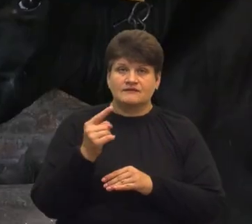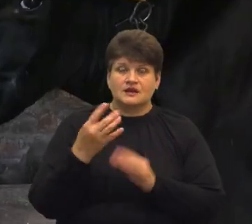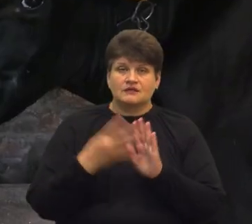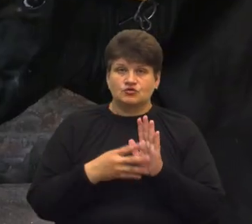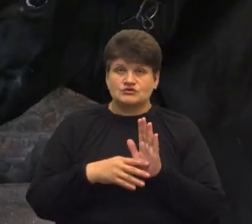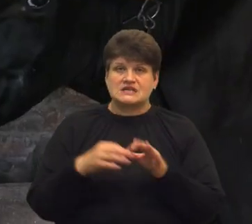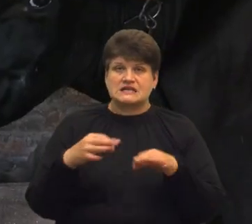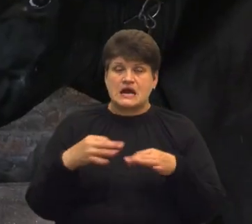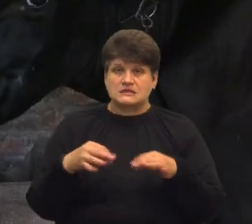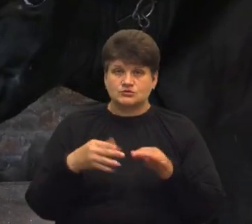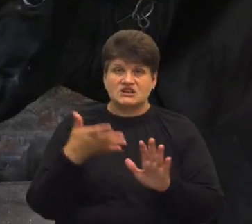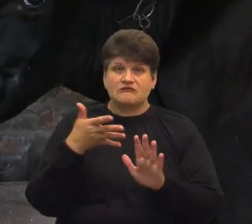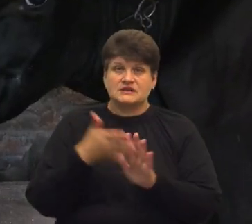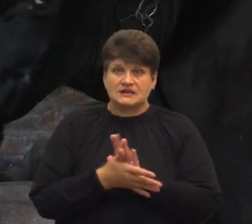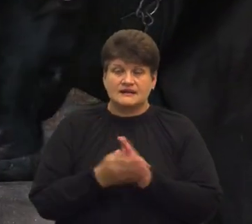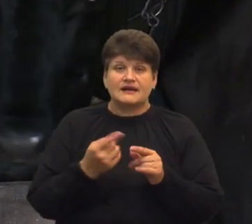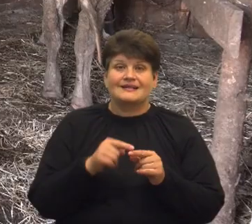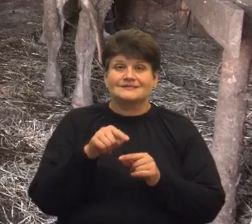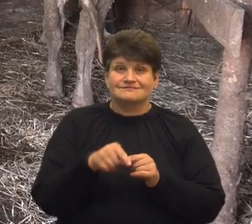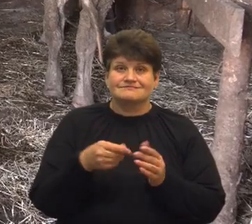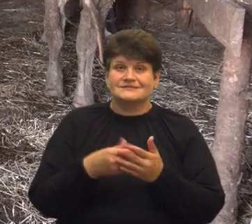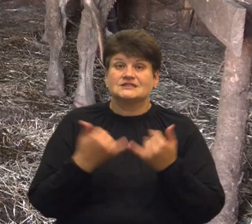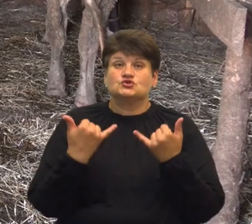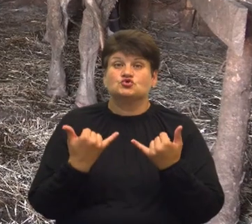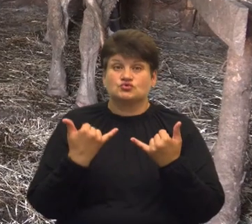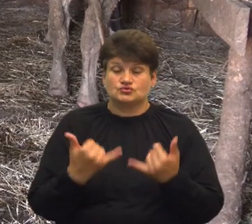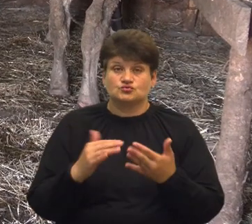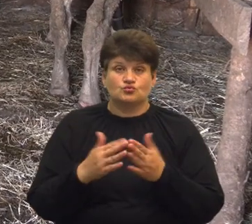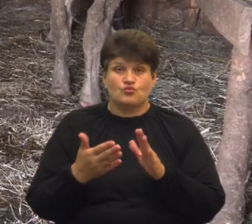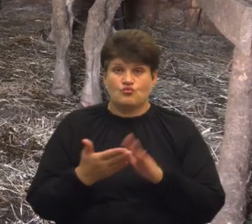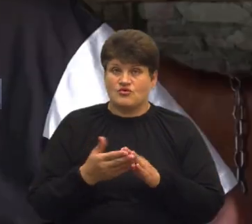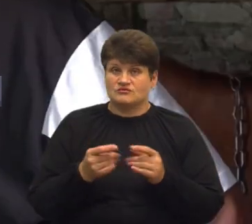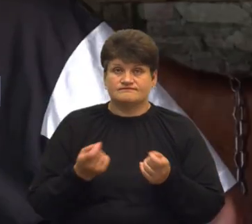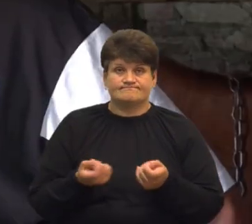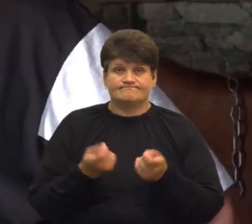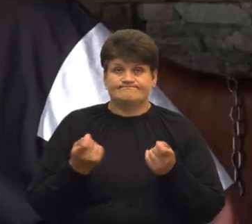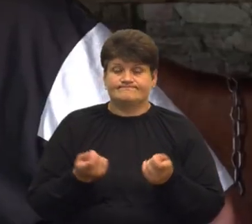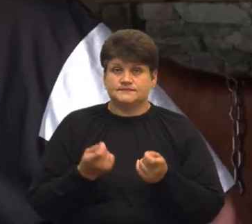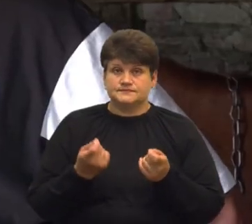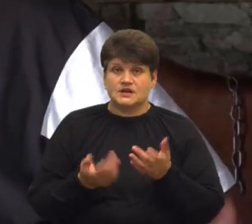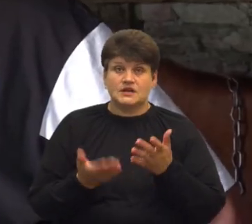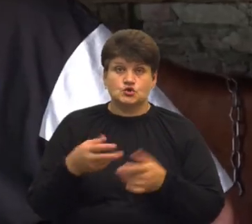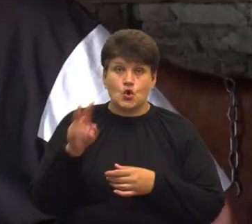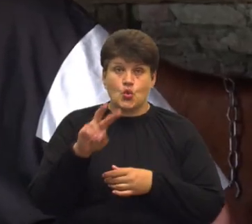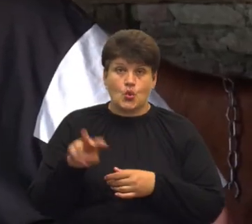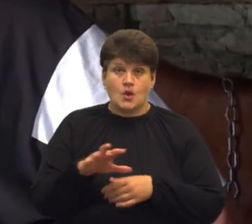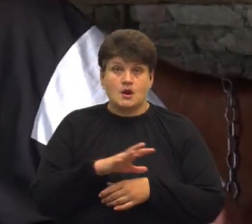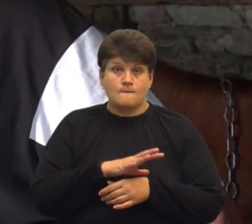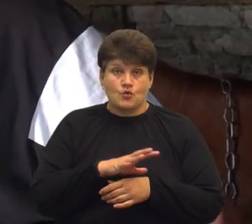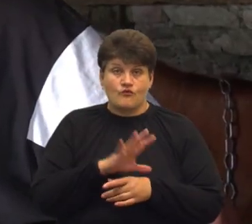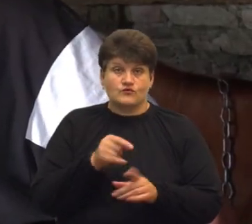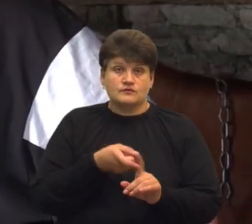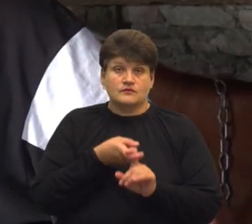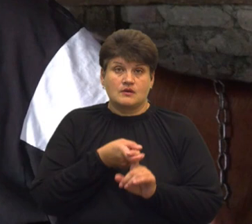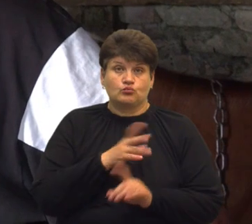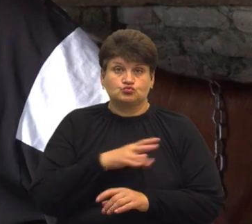Проте, вважає чоловік, така ціна в сьогоднішніх ринкових умовах – за низька. Якщо долар був і все прив'язувалося до